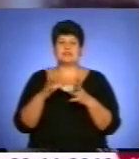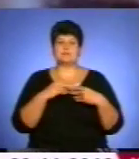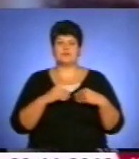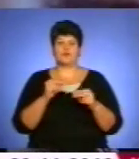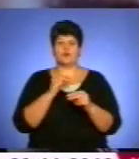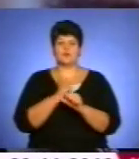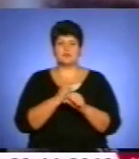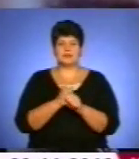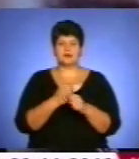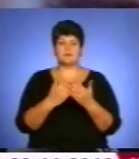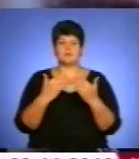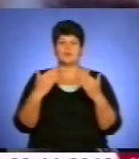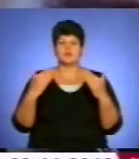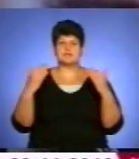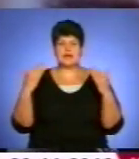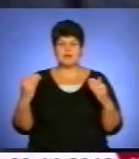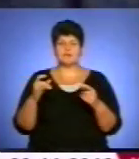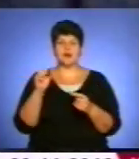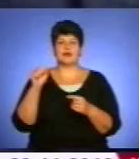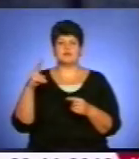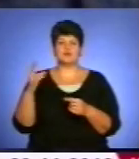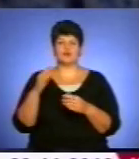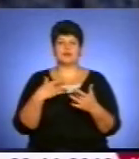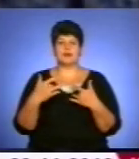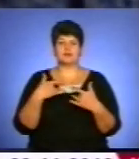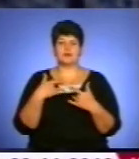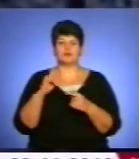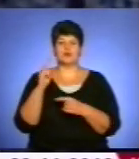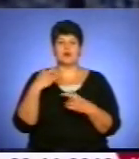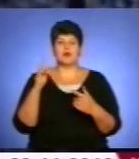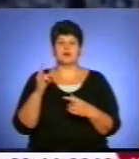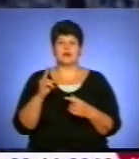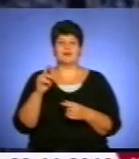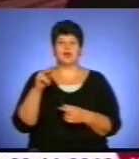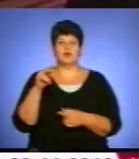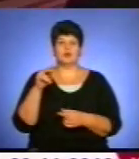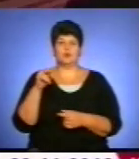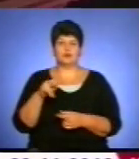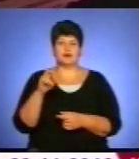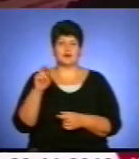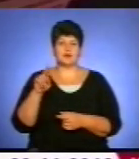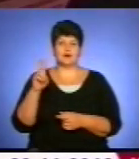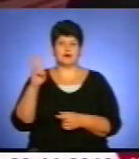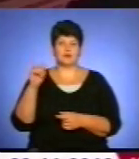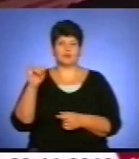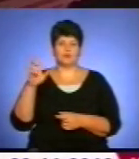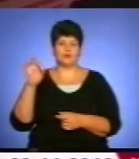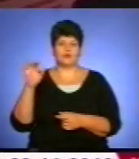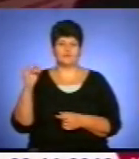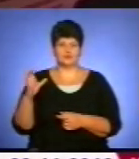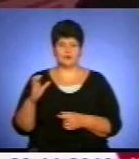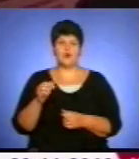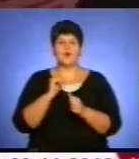головного художника обласного академічного театру актора і ляльки Володимира Якубовського. Кожен житель